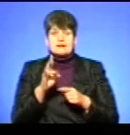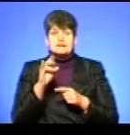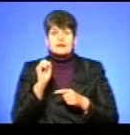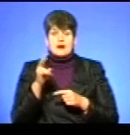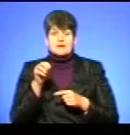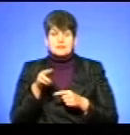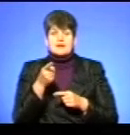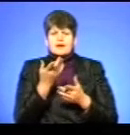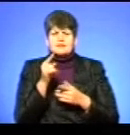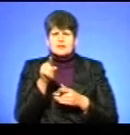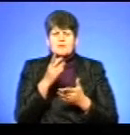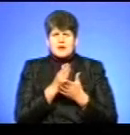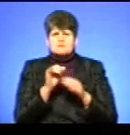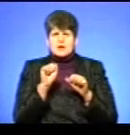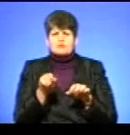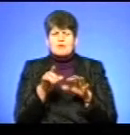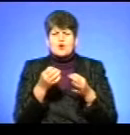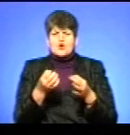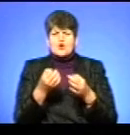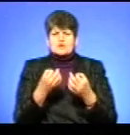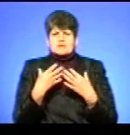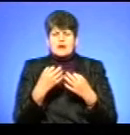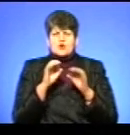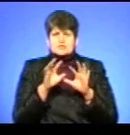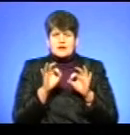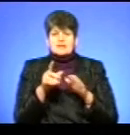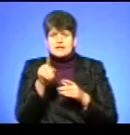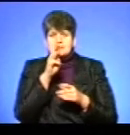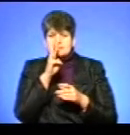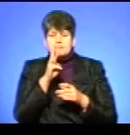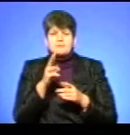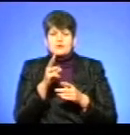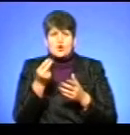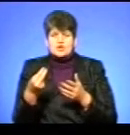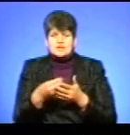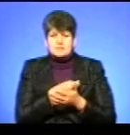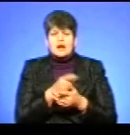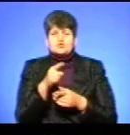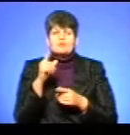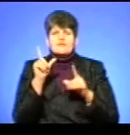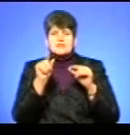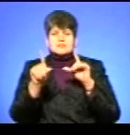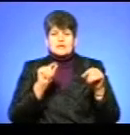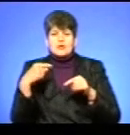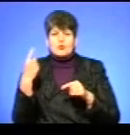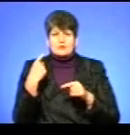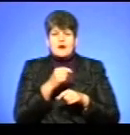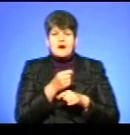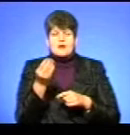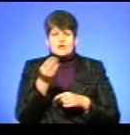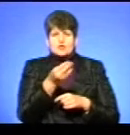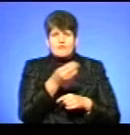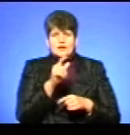І яке ти маєш право нам розказувати, що нам грошей не платиш? А чого ж тебе вчора-позавчора розвіджали по області, а ігітували людей?